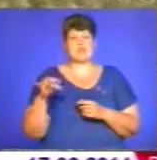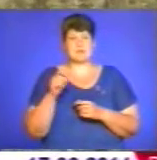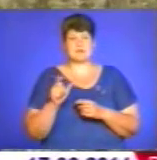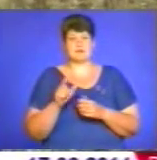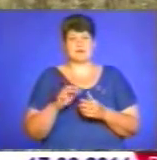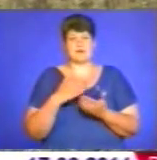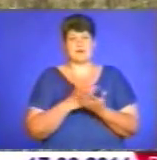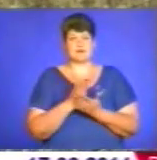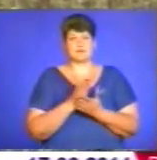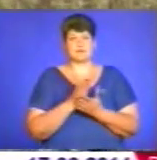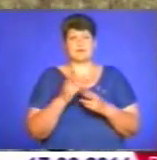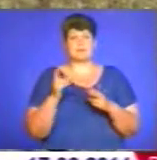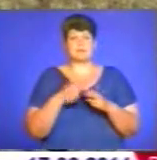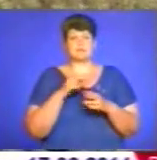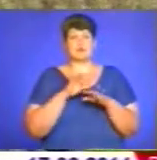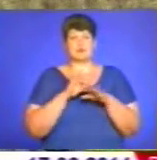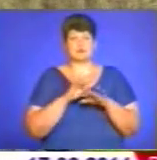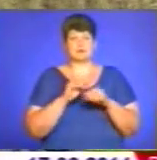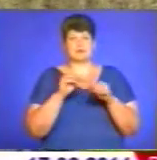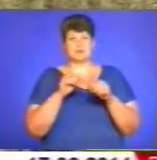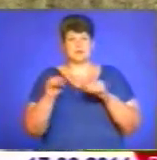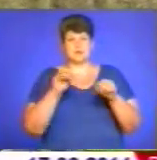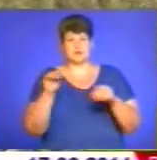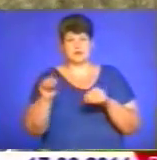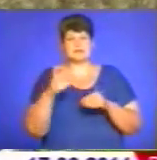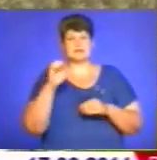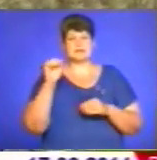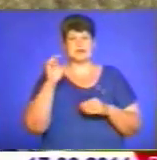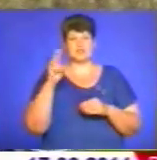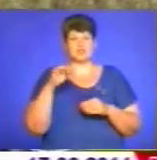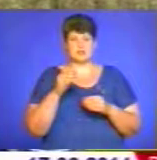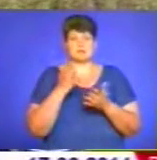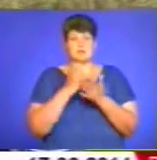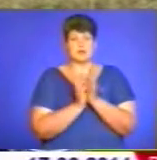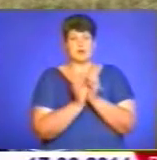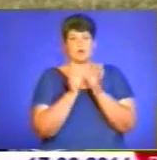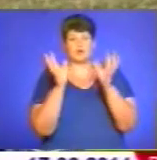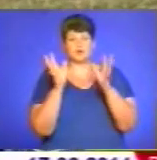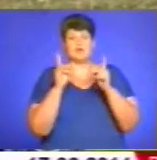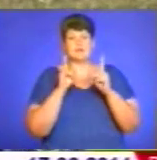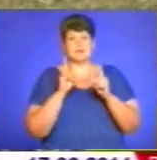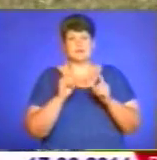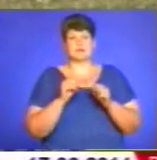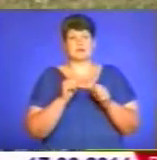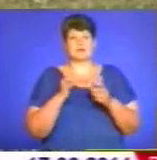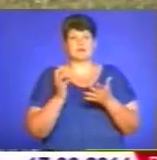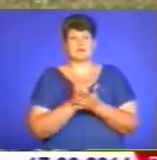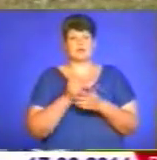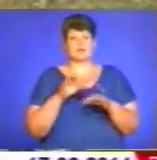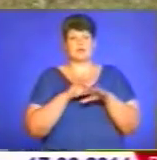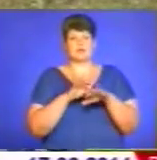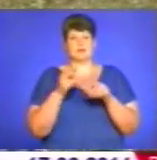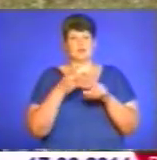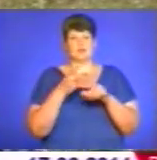проведення пінцеровки ми вже бачимо, що саджанець вибиває крону, що деяким навіть не вдається провести на другий рік